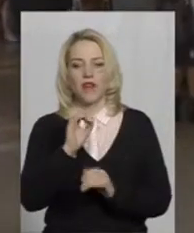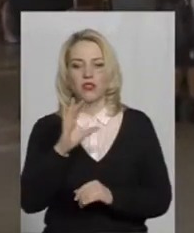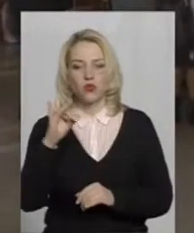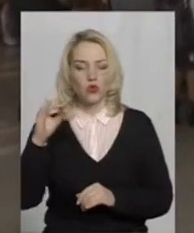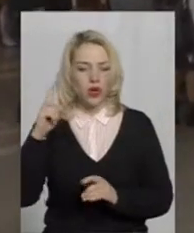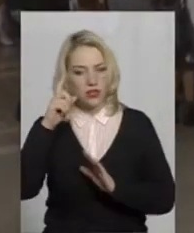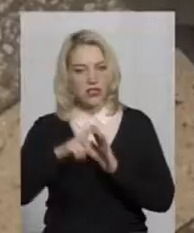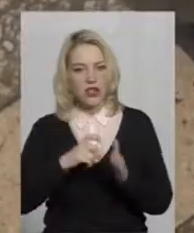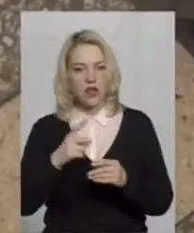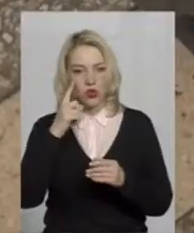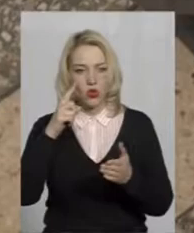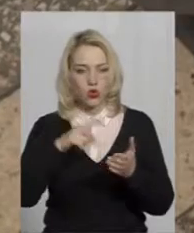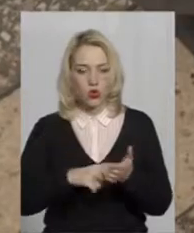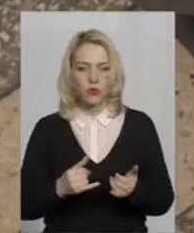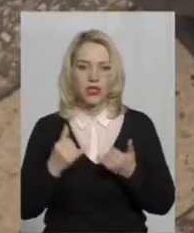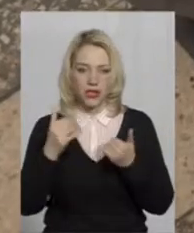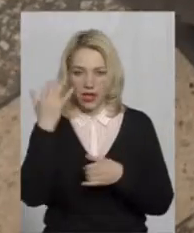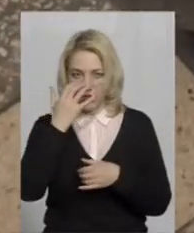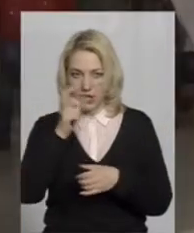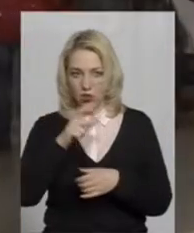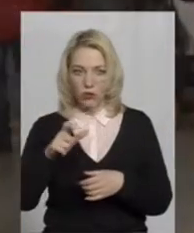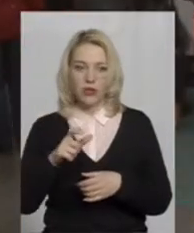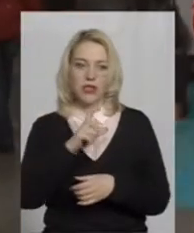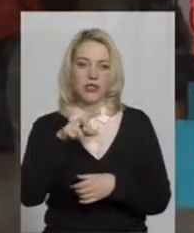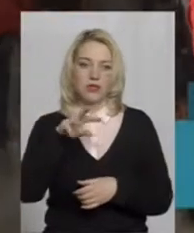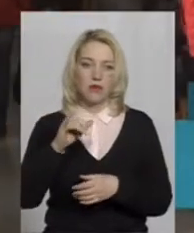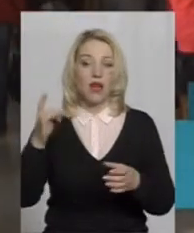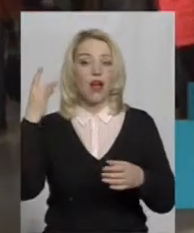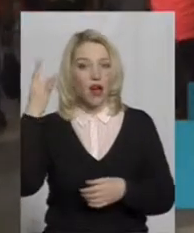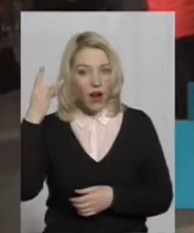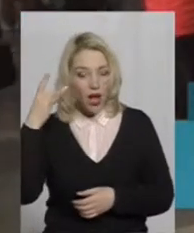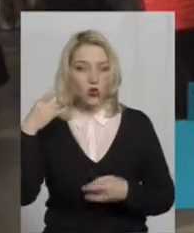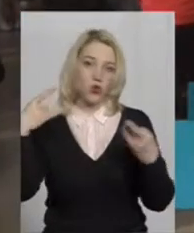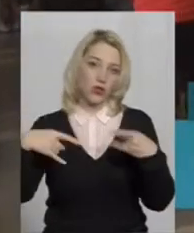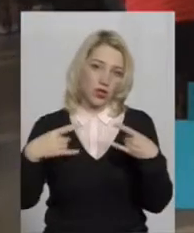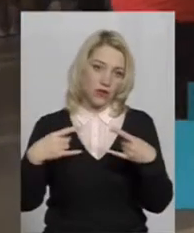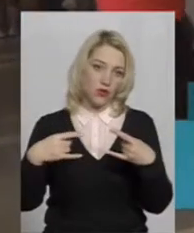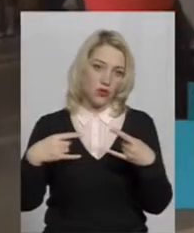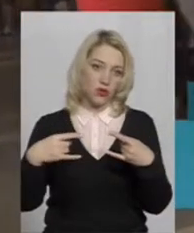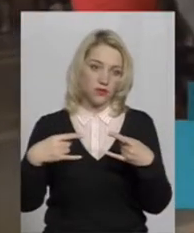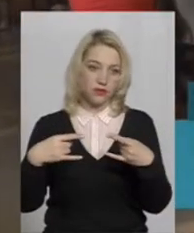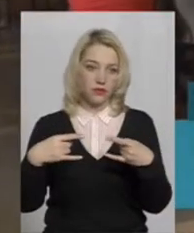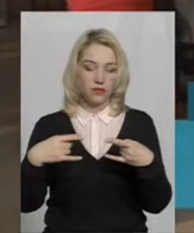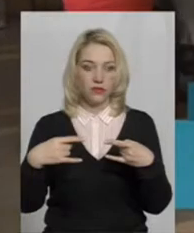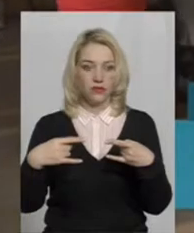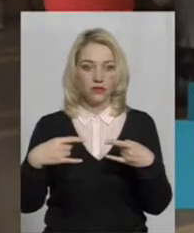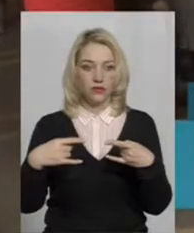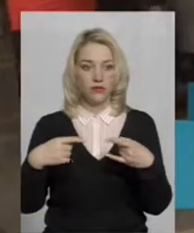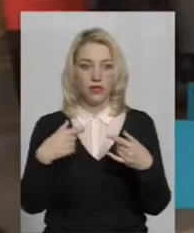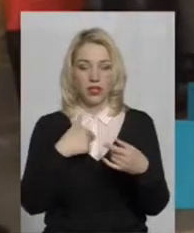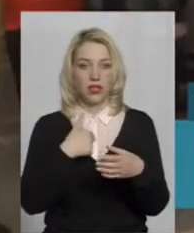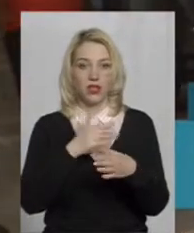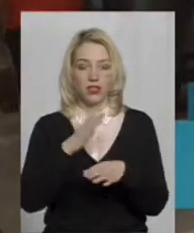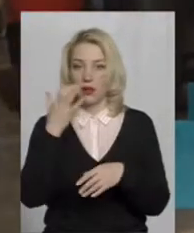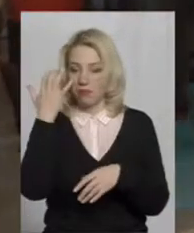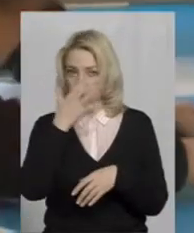дізнавався з доступних незрячим засобів масової інформації. По радіо, по телевізору, я ж не